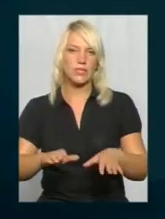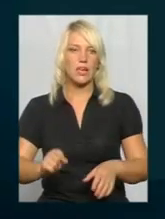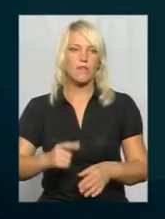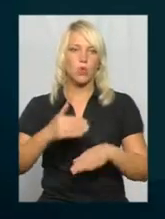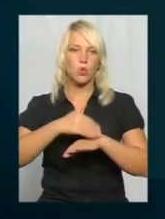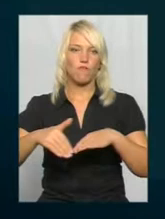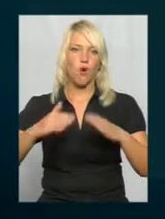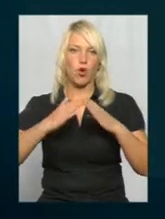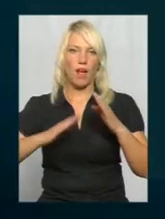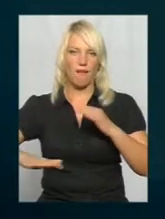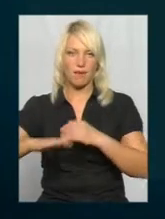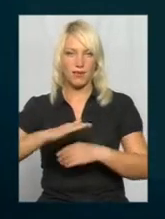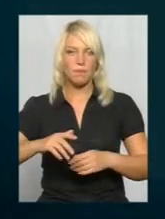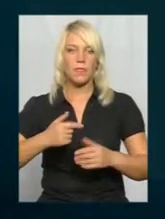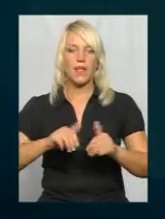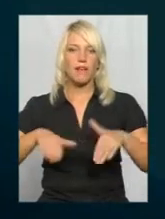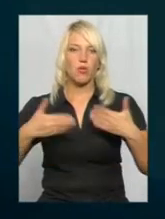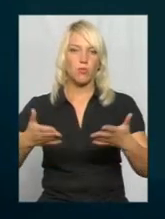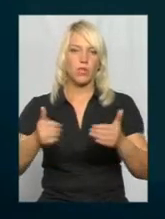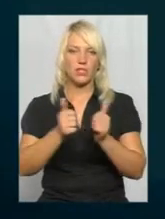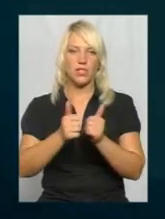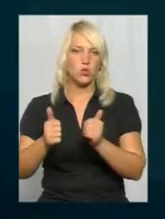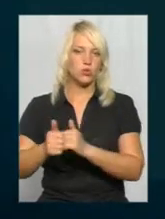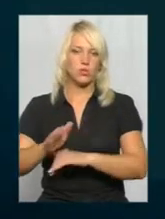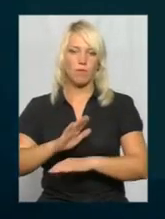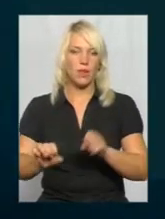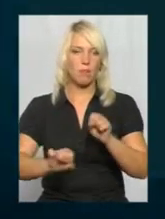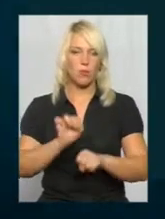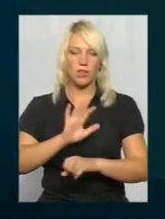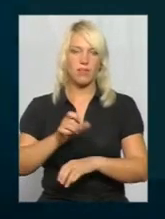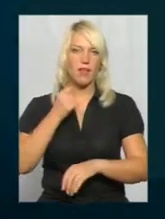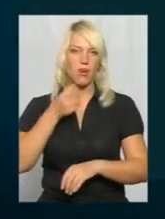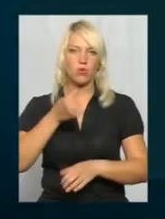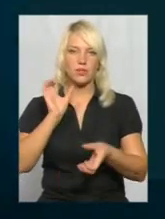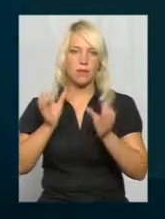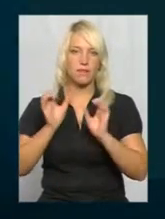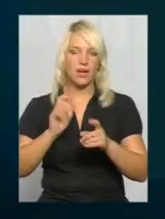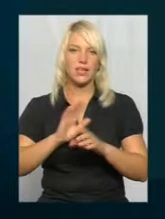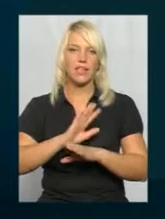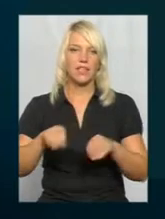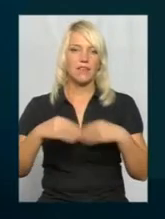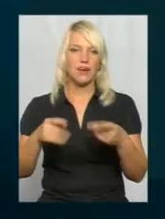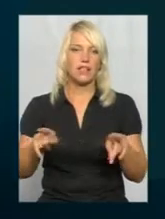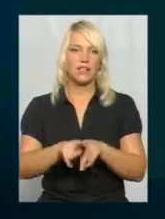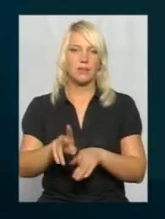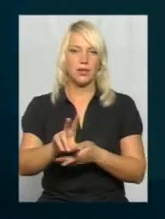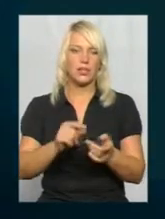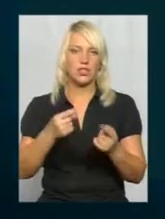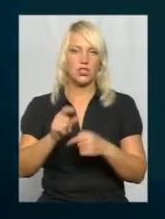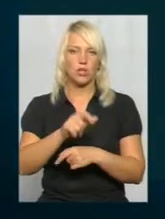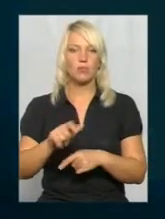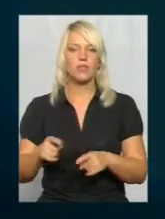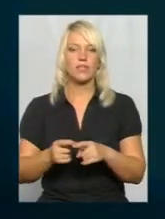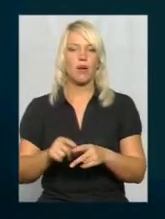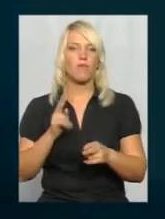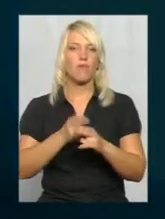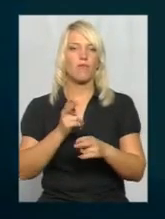Рекомендація сусідам не порушувати, самим не розпивати та надавати такий приклад іншим громадянам. По-друге, це протилактика з